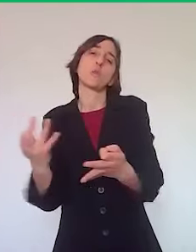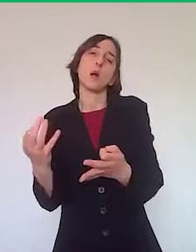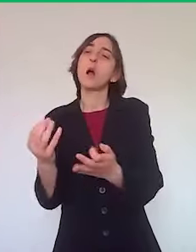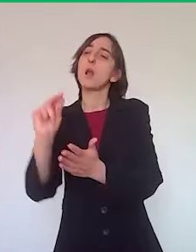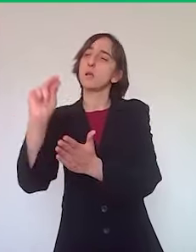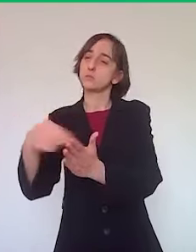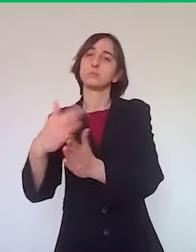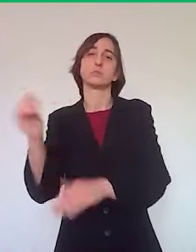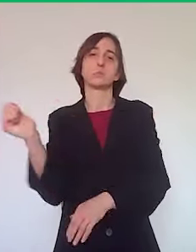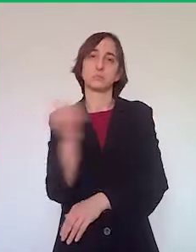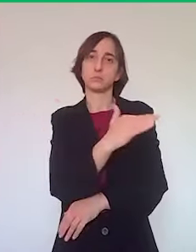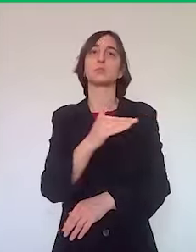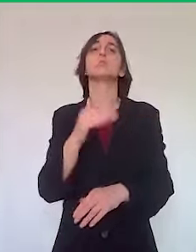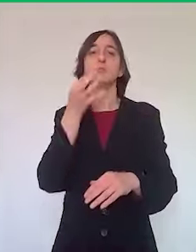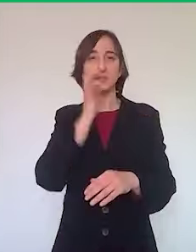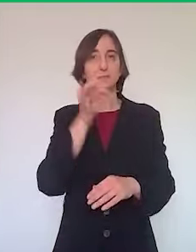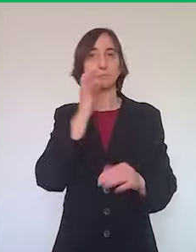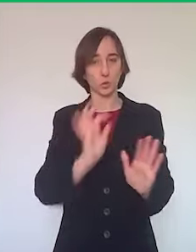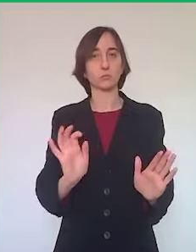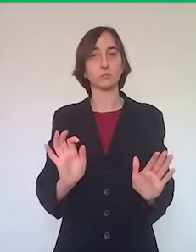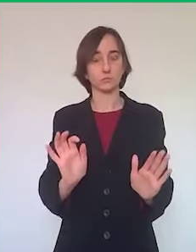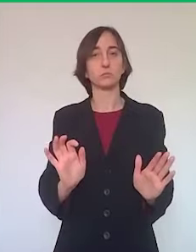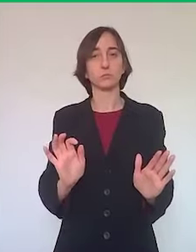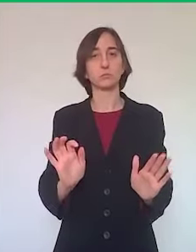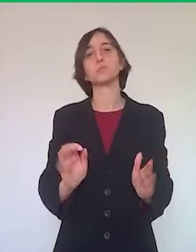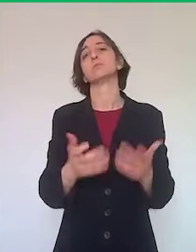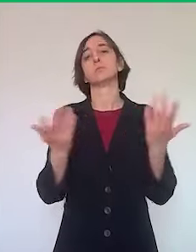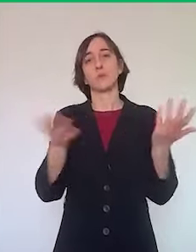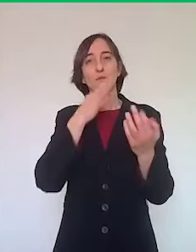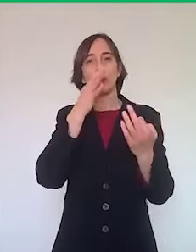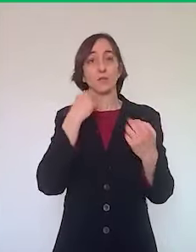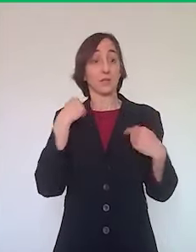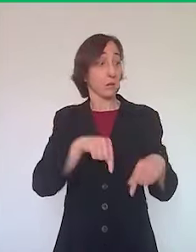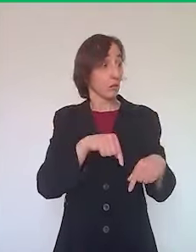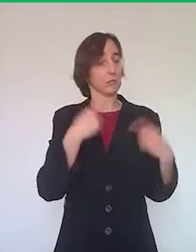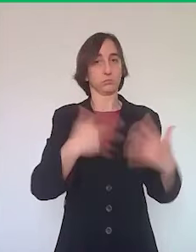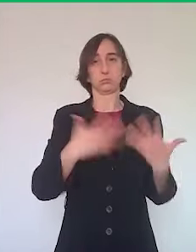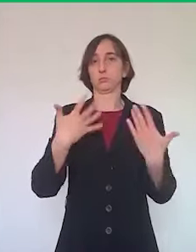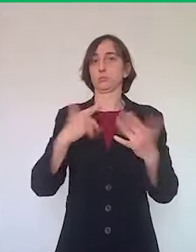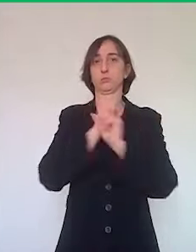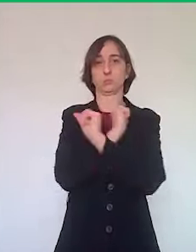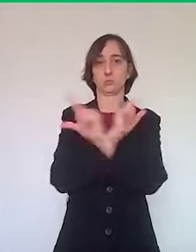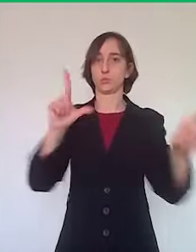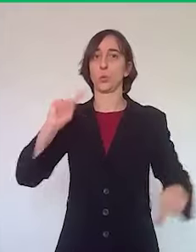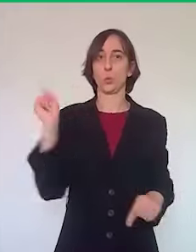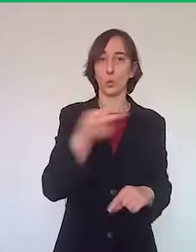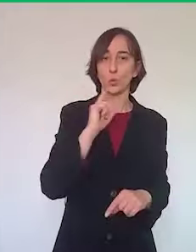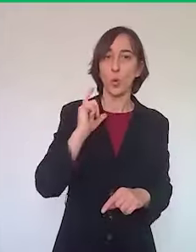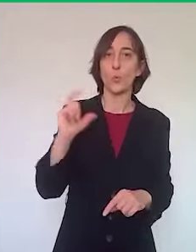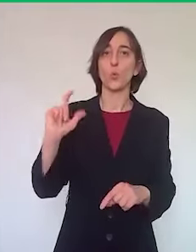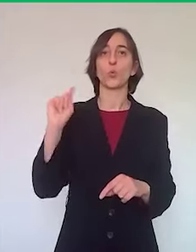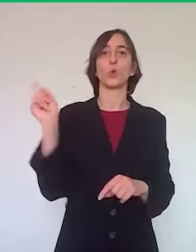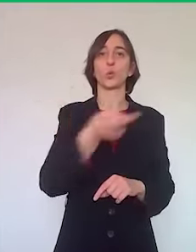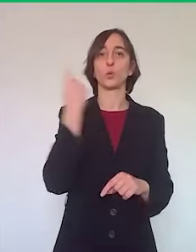Abbiamo già avuto modo di chiarire questo aspetto scrivendo a tutti i comuni, agli ordini professionali, alle associazioni di categoria,